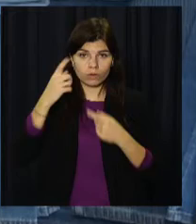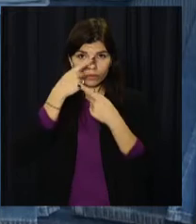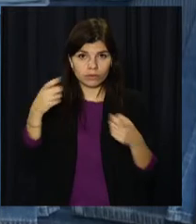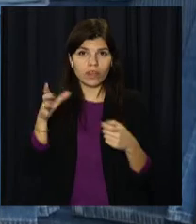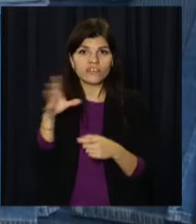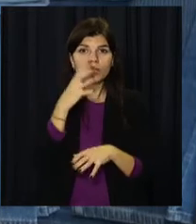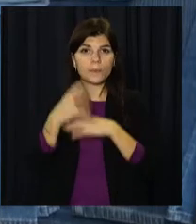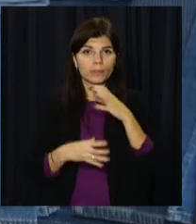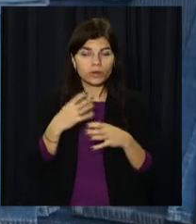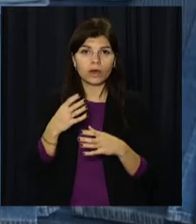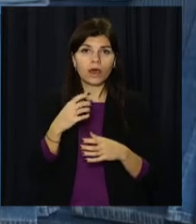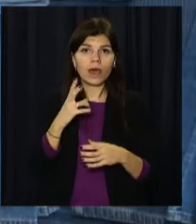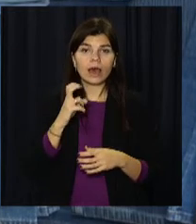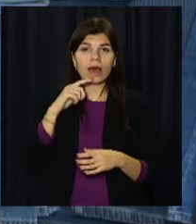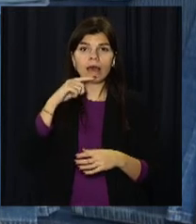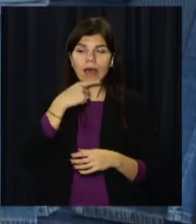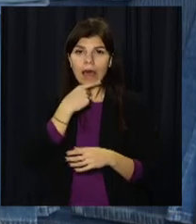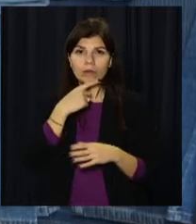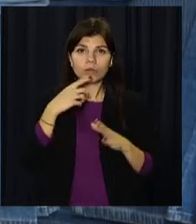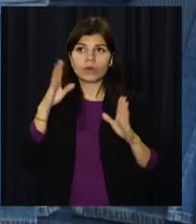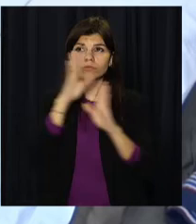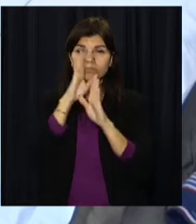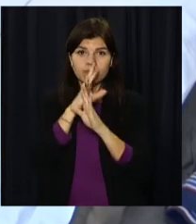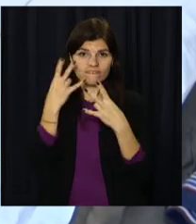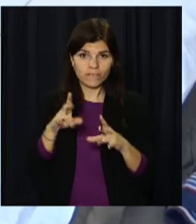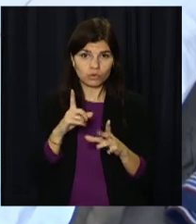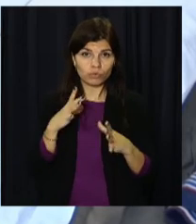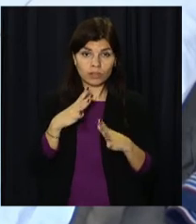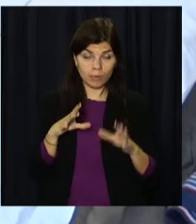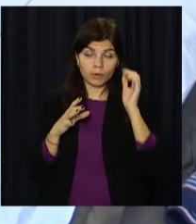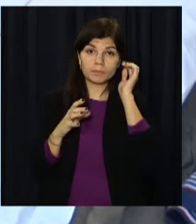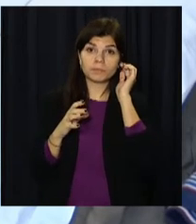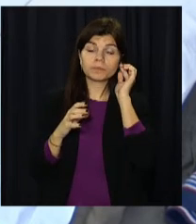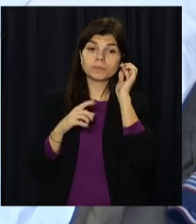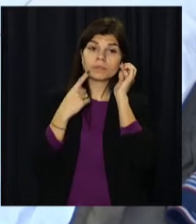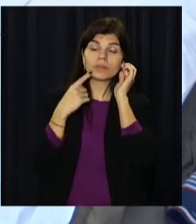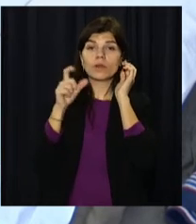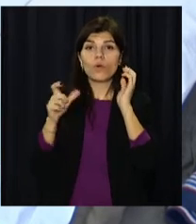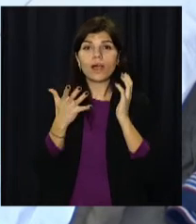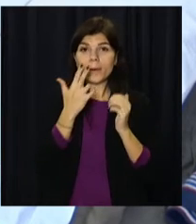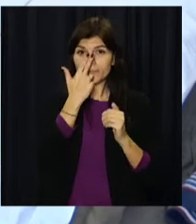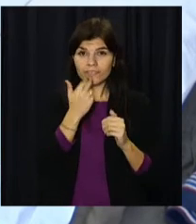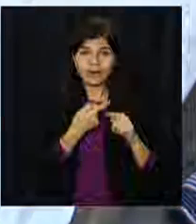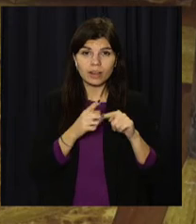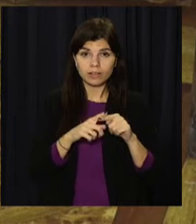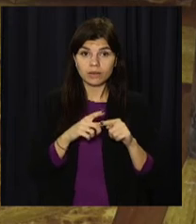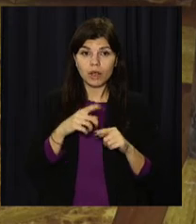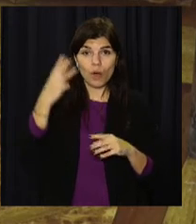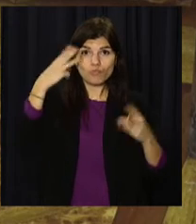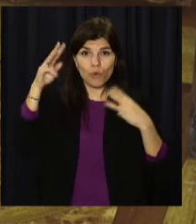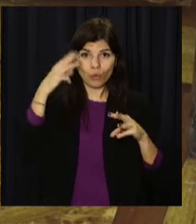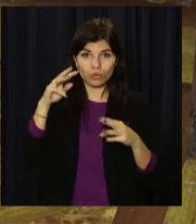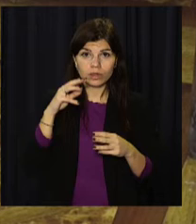початок всепланетної надзвичайної екологічної ситуації, стало зрозуміло – комфортний і безтурботний рівень життя, до якого ми звикли, під загрозою. Модна